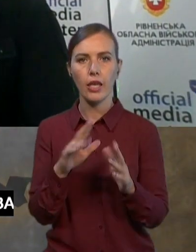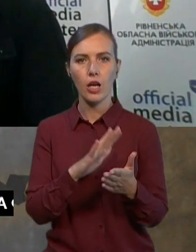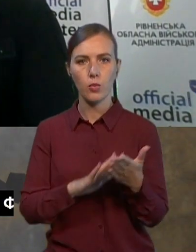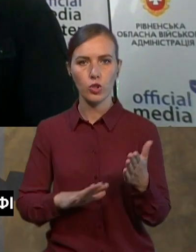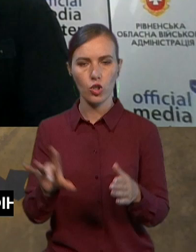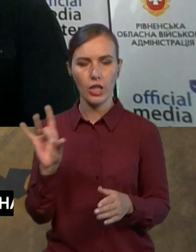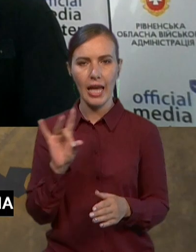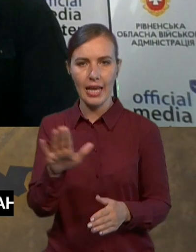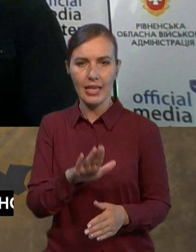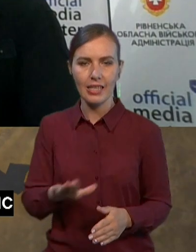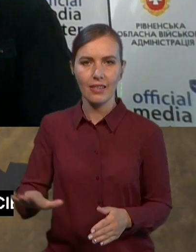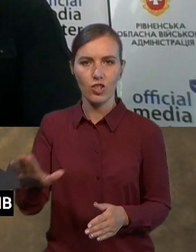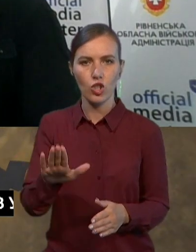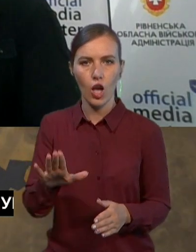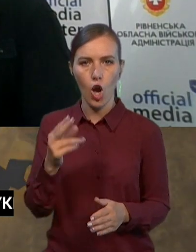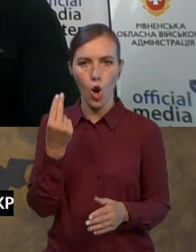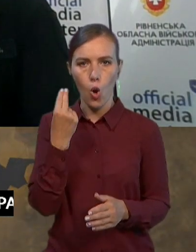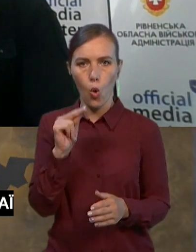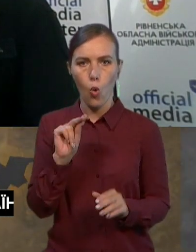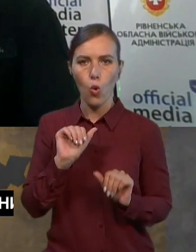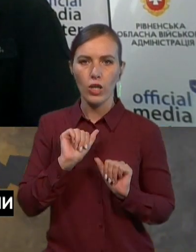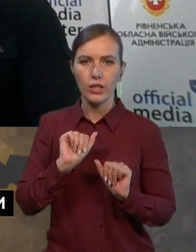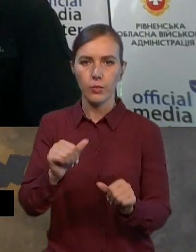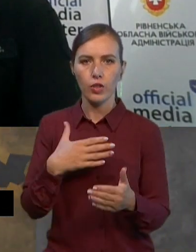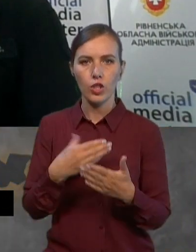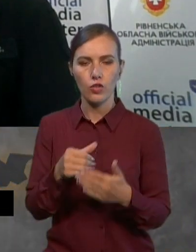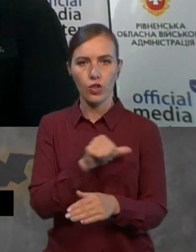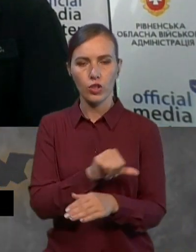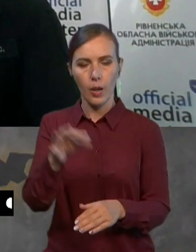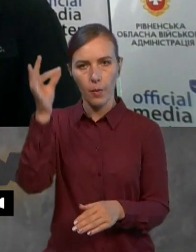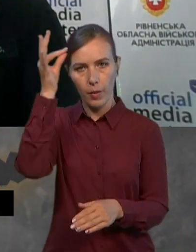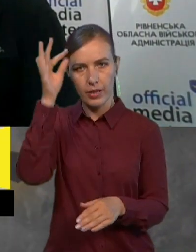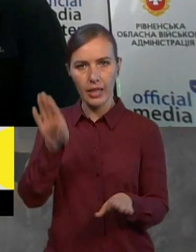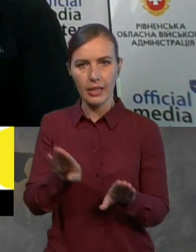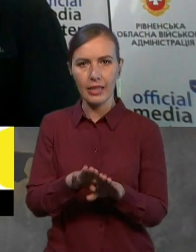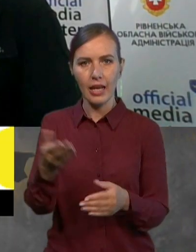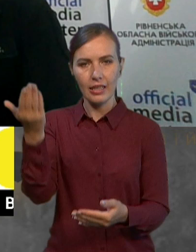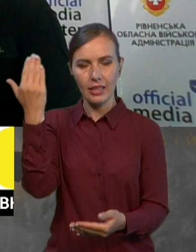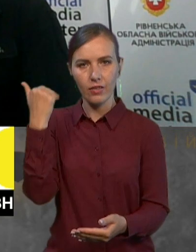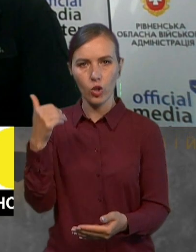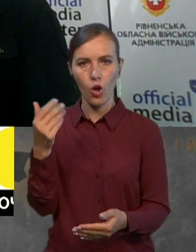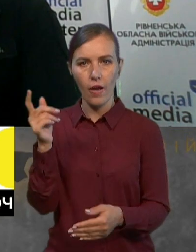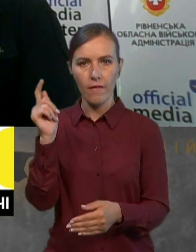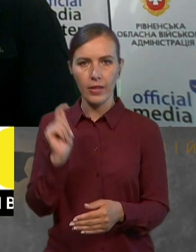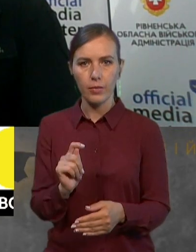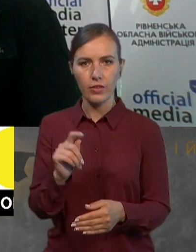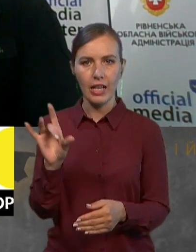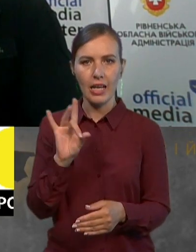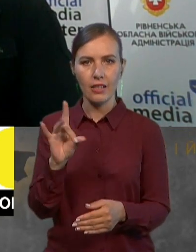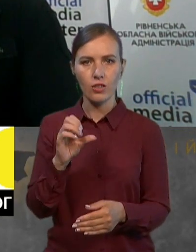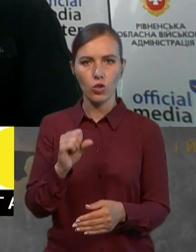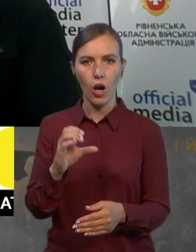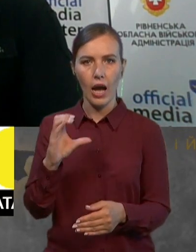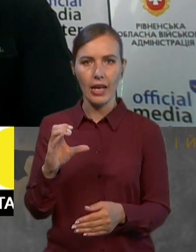укріплювати свої кордони? І ми пам'ятаємо, що не так давно Рівненський ОЕС відвідав головнокомандувач Валерій Залужний.